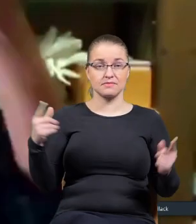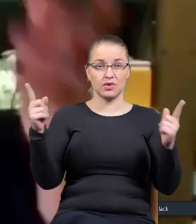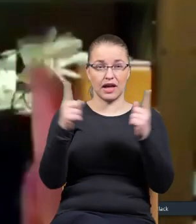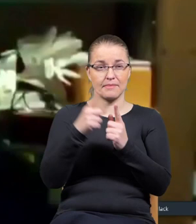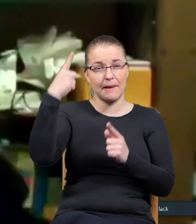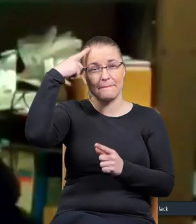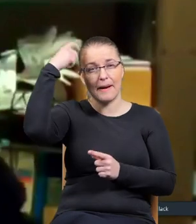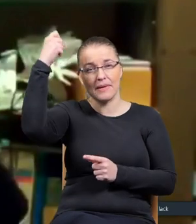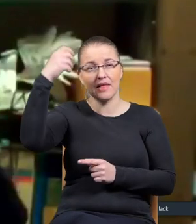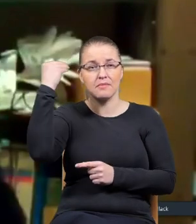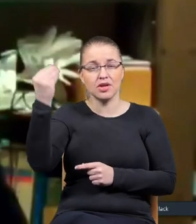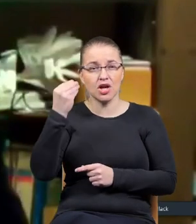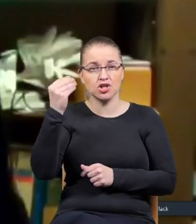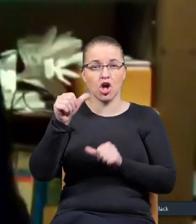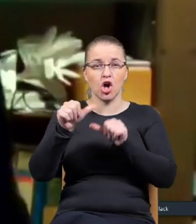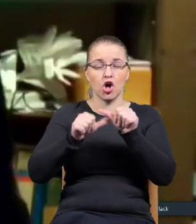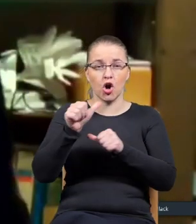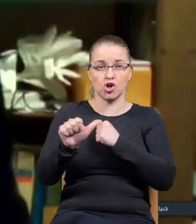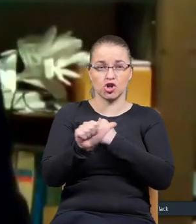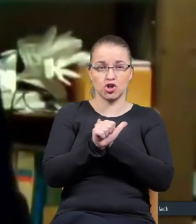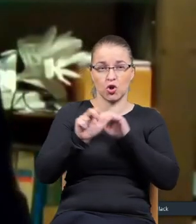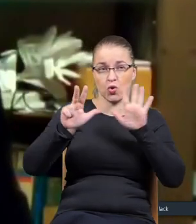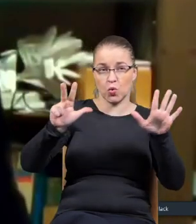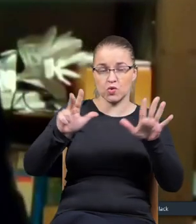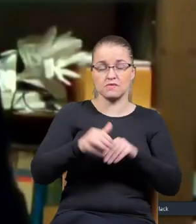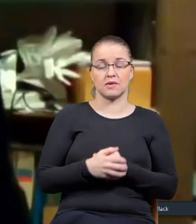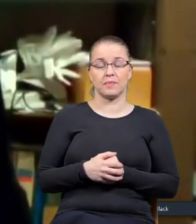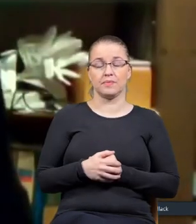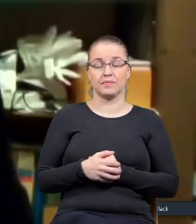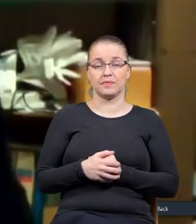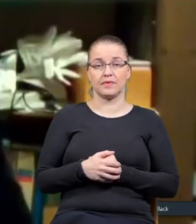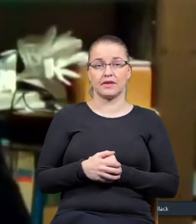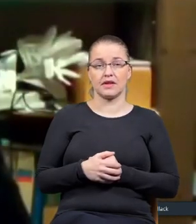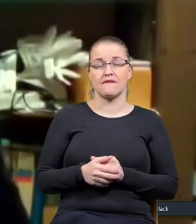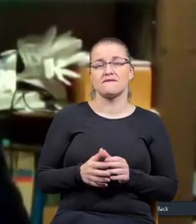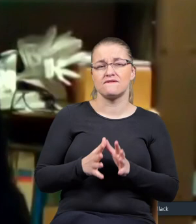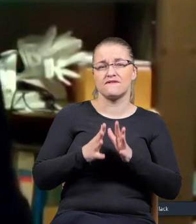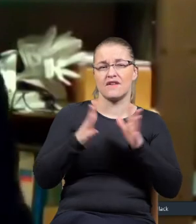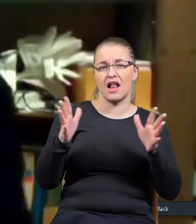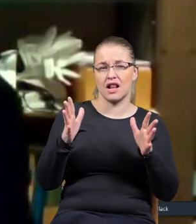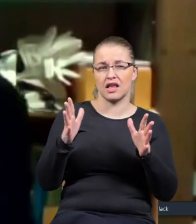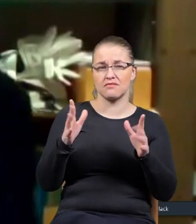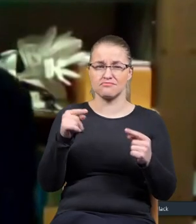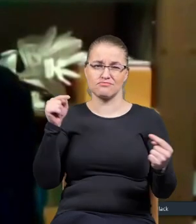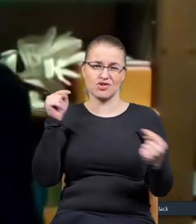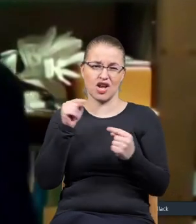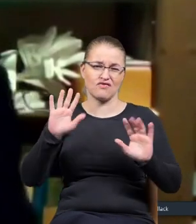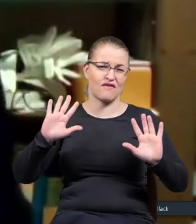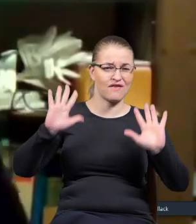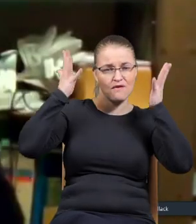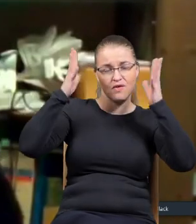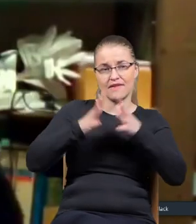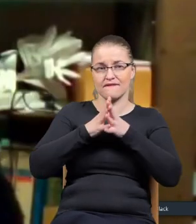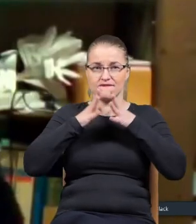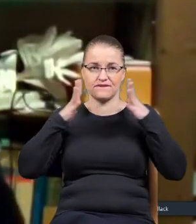pamiętamy jeszcze rok 68, prawda? Ma wielką kontestację, wielką rewolucję